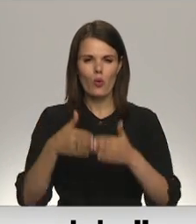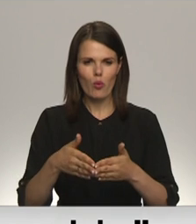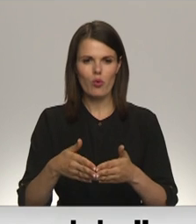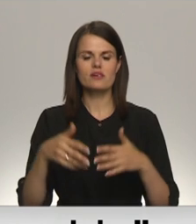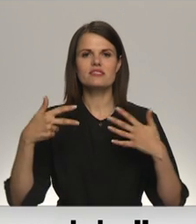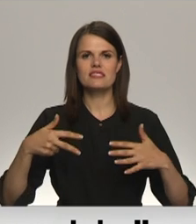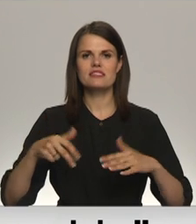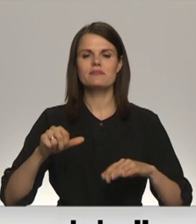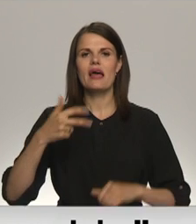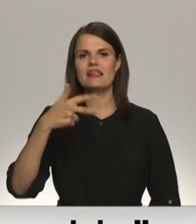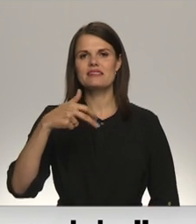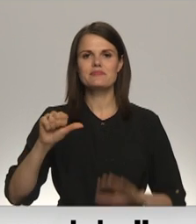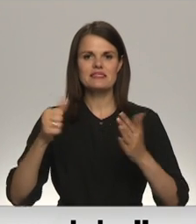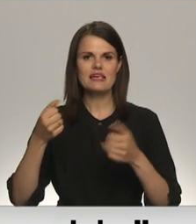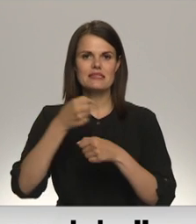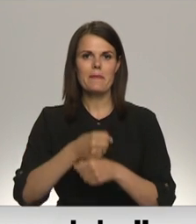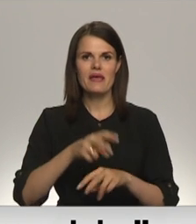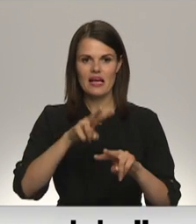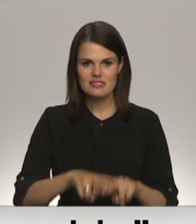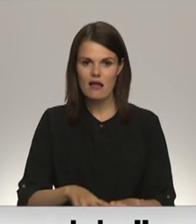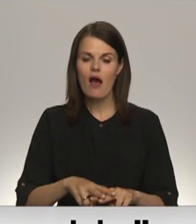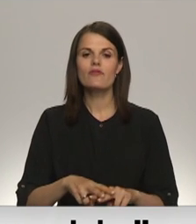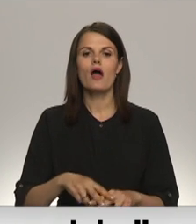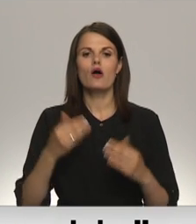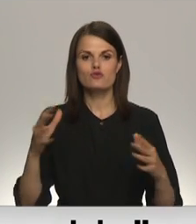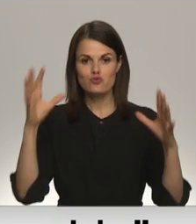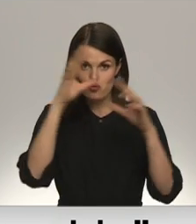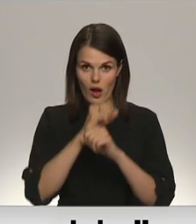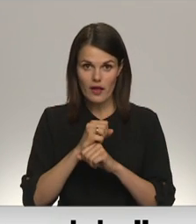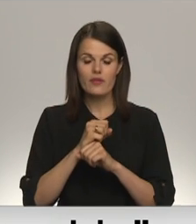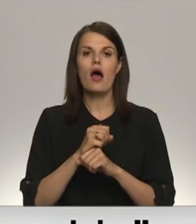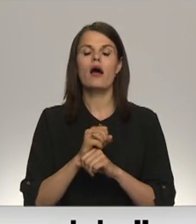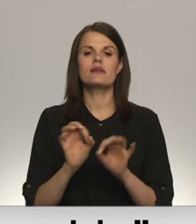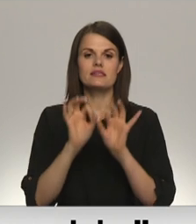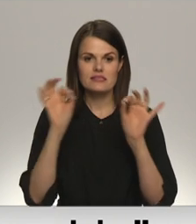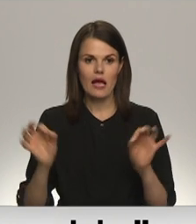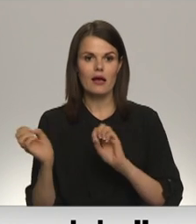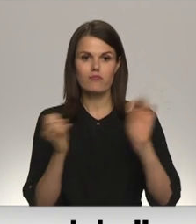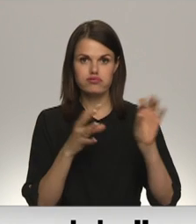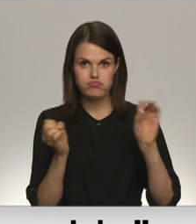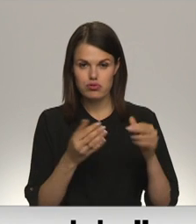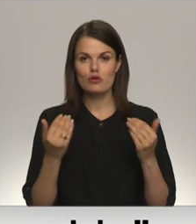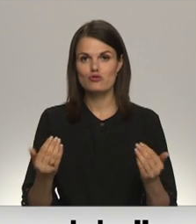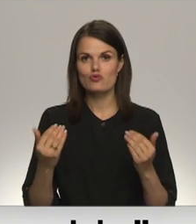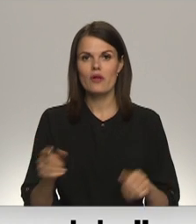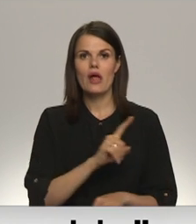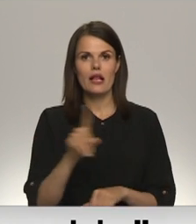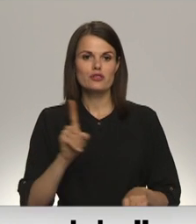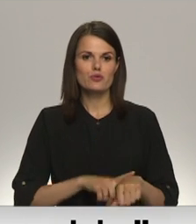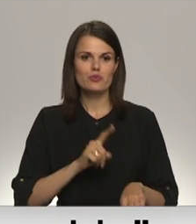20 minūtes pār 12. uzsākam krautu tankuģi, šodien līdz 2017.